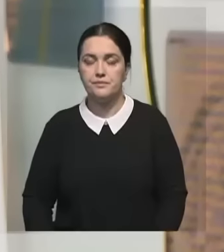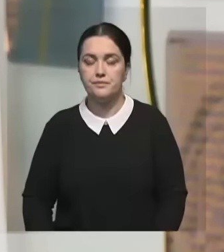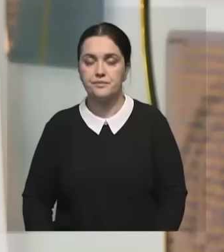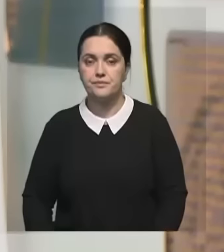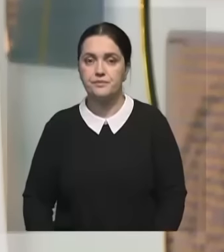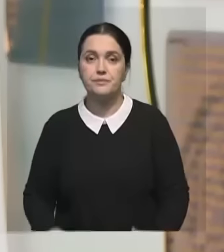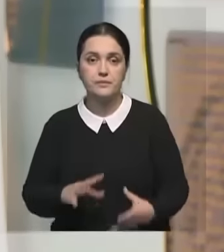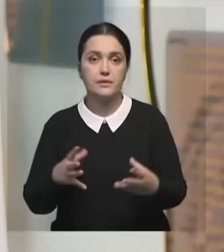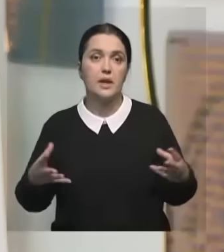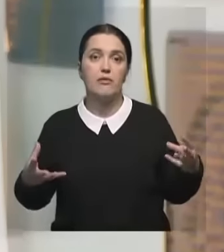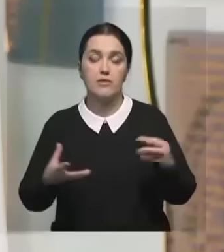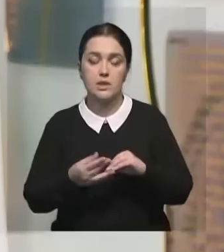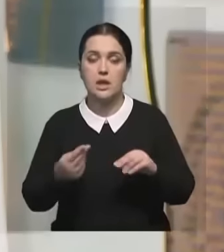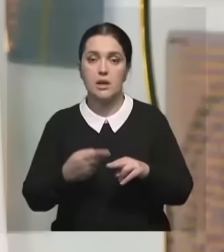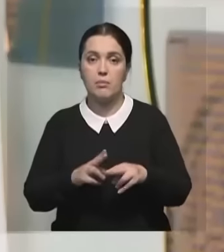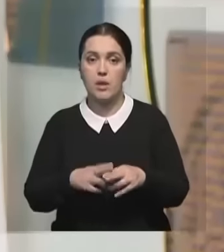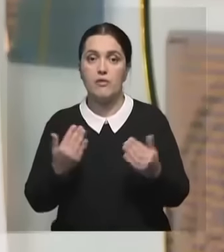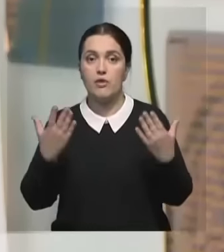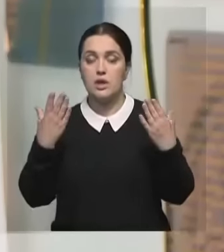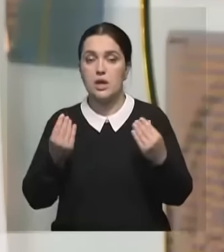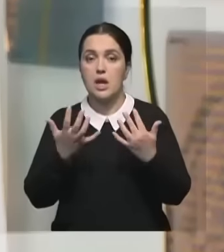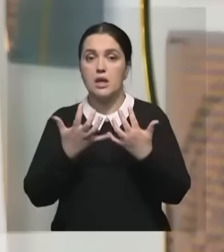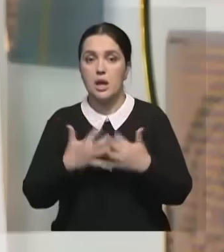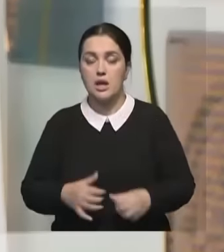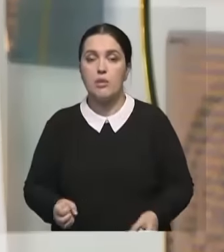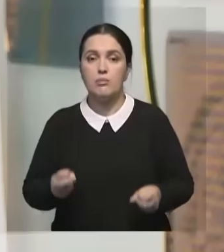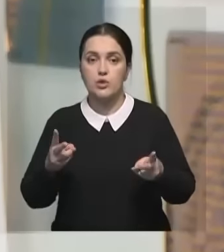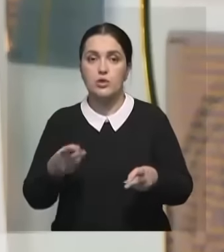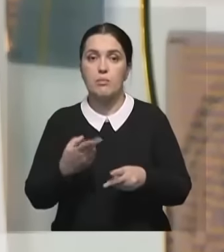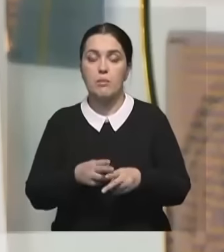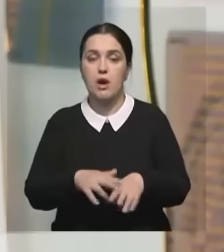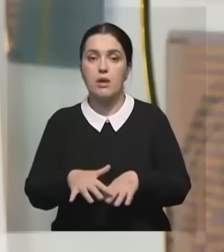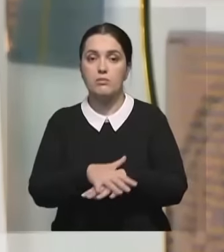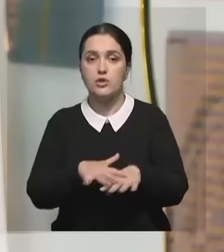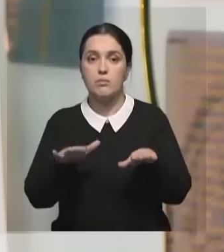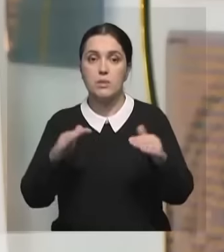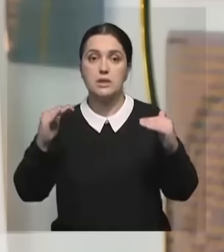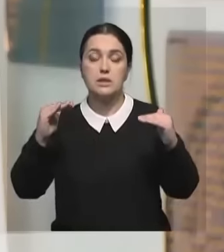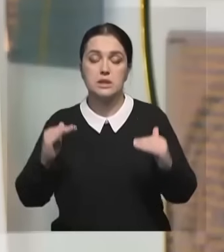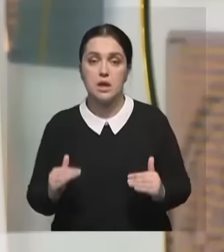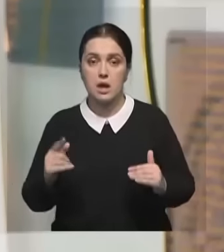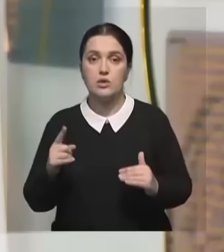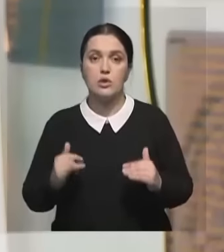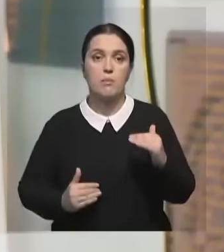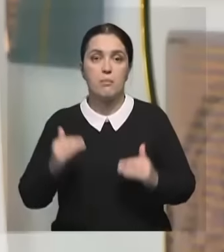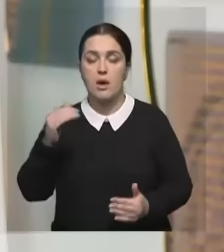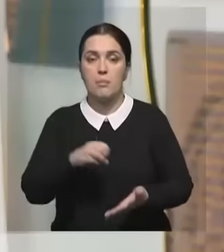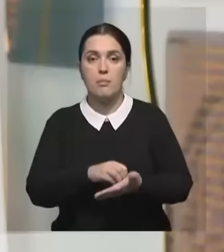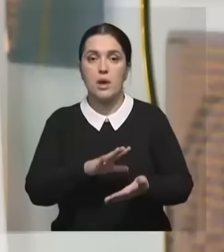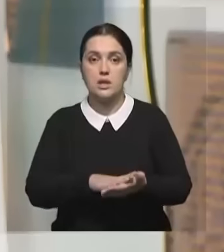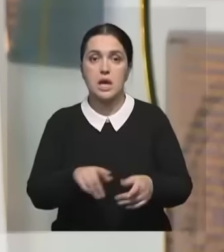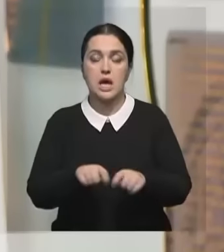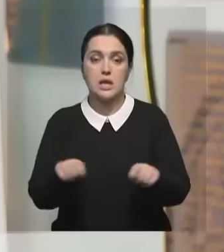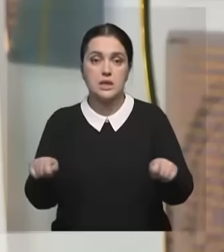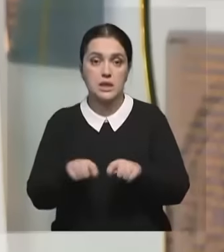В целом по региону на сегодняшний день количество преступлений, совершенных в общественных местах, заметно снизилось. Повысился показатель раскрываемости.